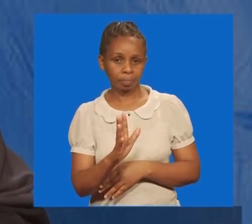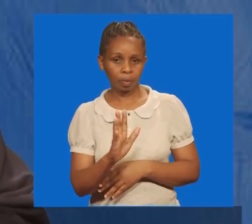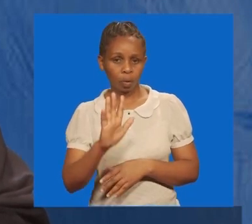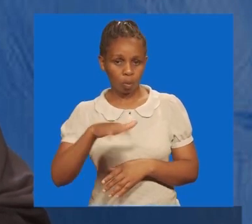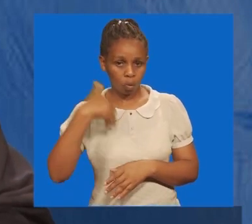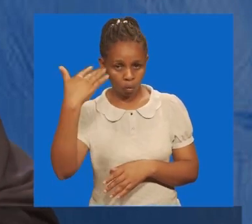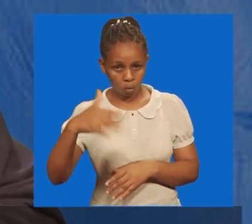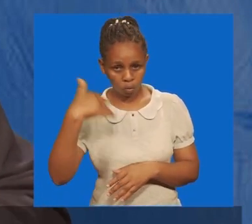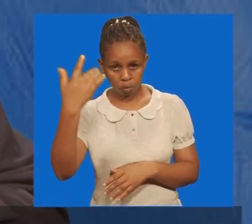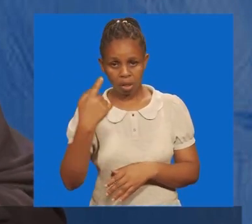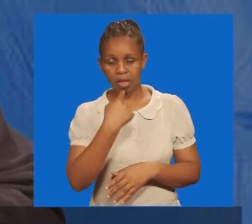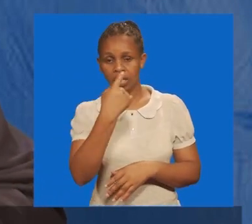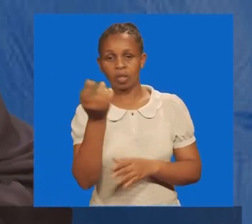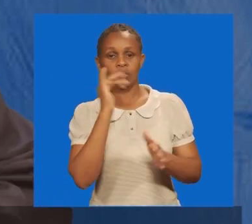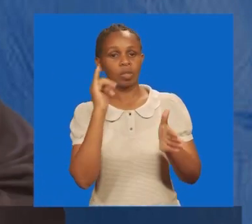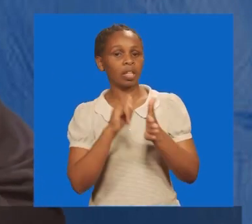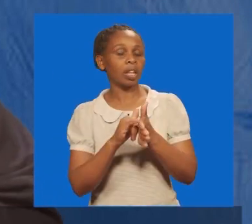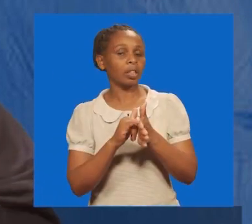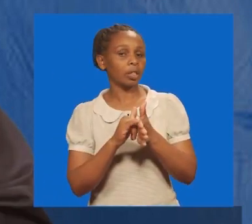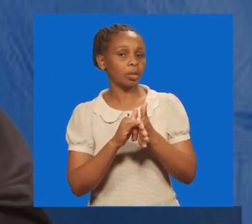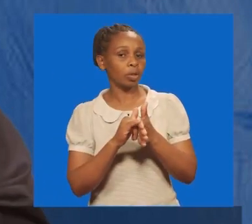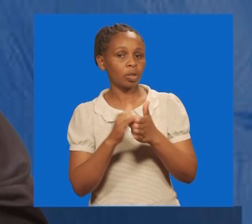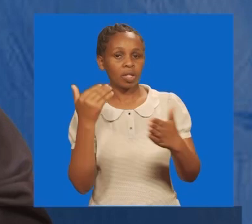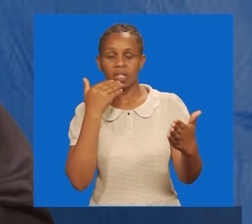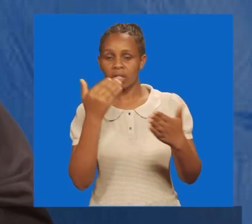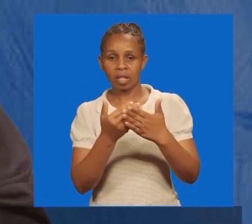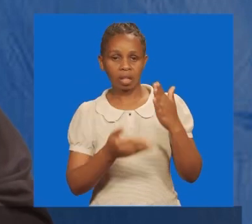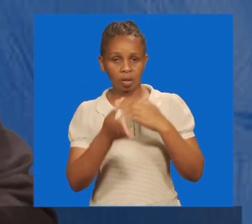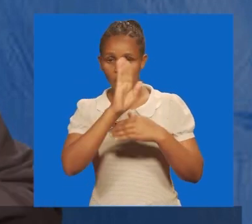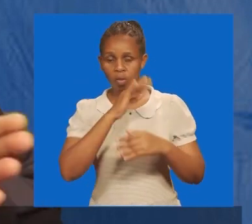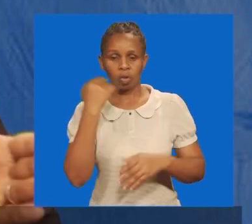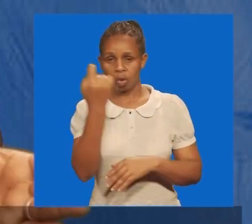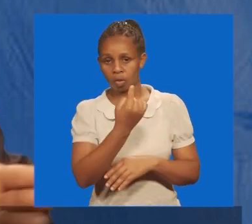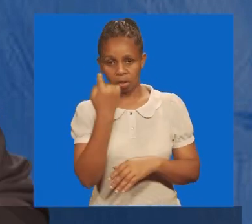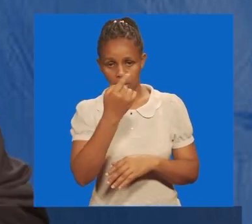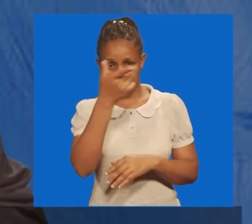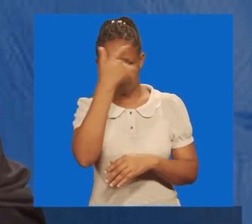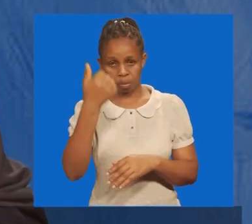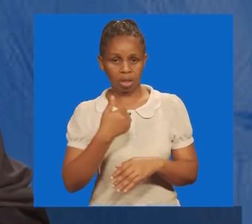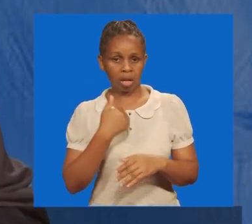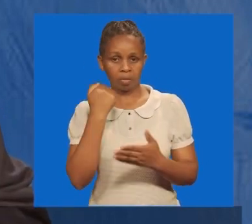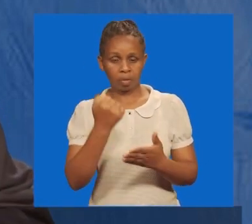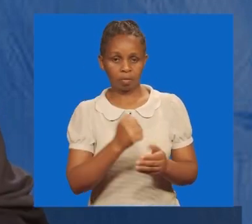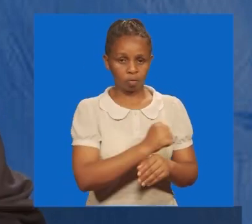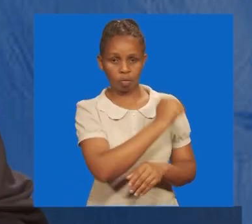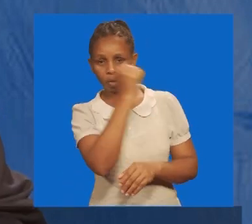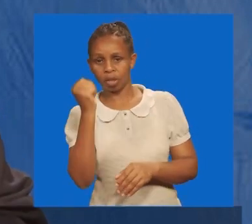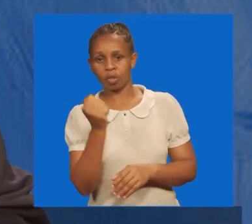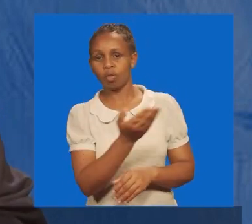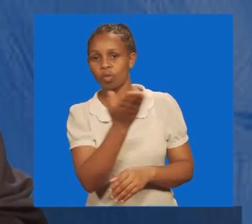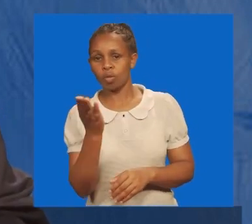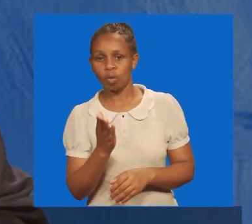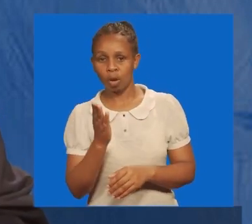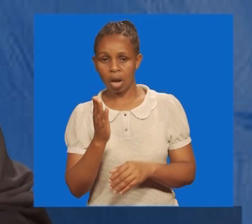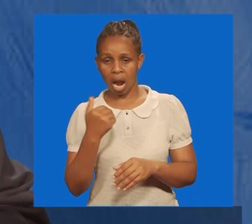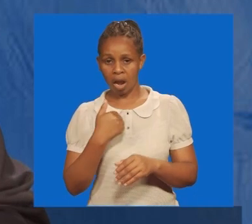kuna kitu uwa, nina kuambia mara kwa mara. Wewe mshukuru tumwa nyezi mungu, maana hameweza